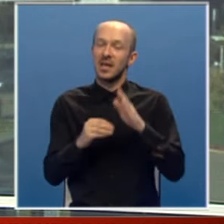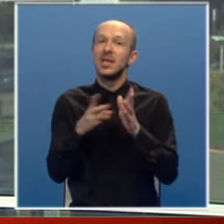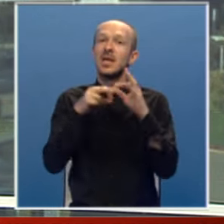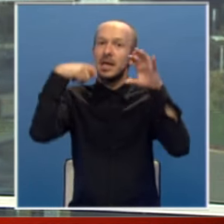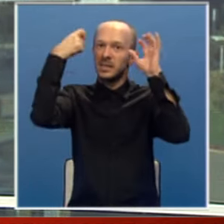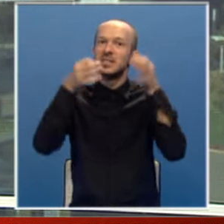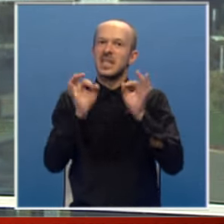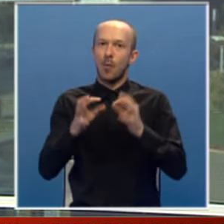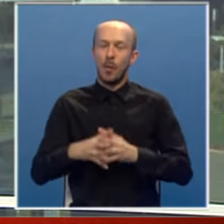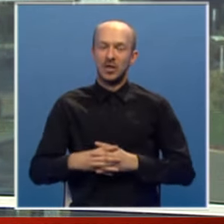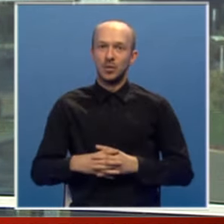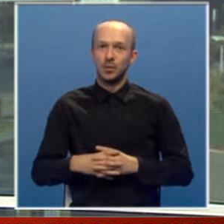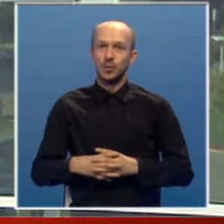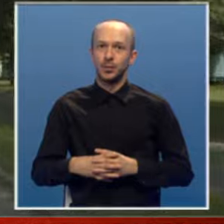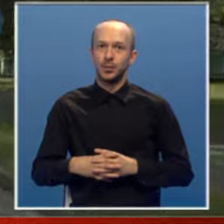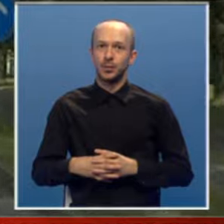nadzornim sistemom.